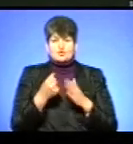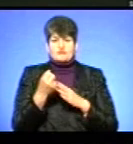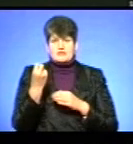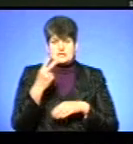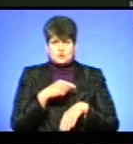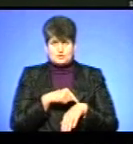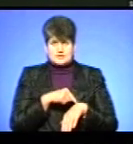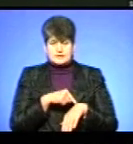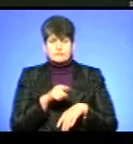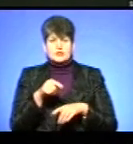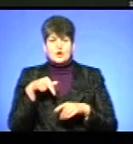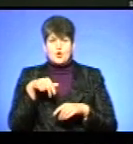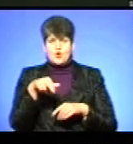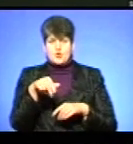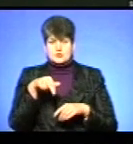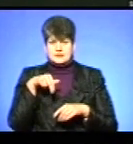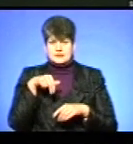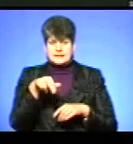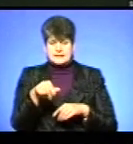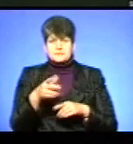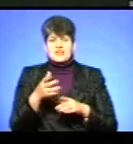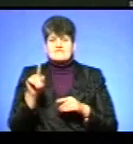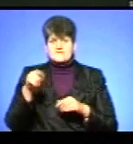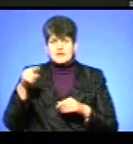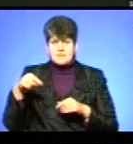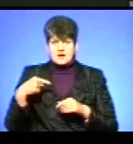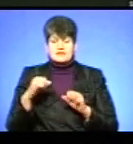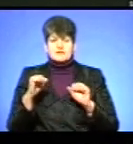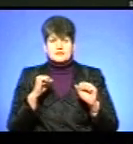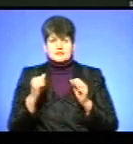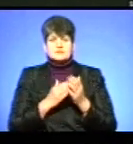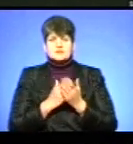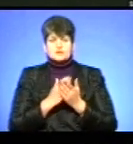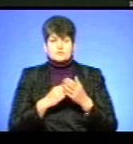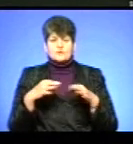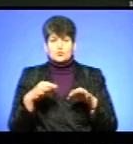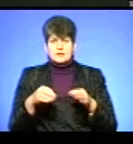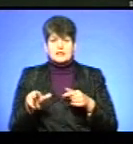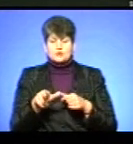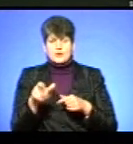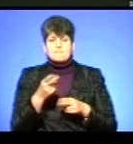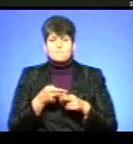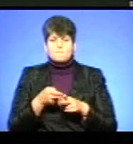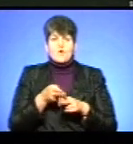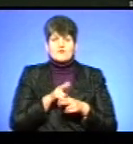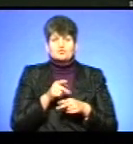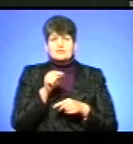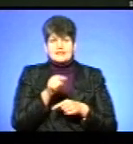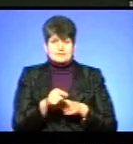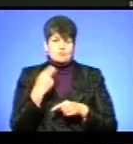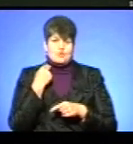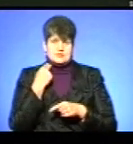години. Вони ходили по пішохідному переходу і вимагали у керівництва служби автомобільних доріг повернути їм заборговану